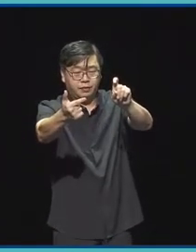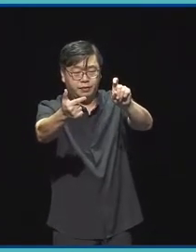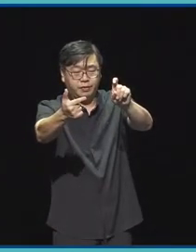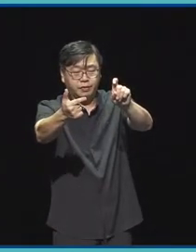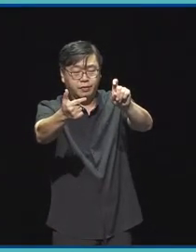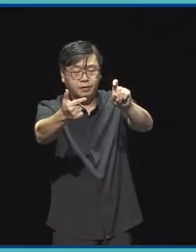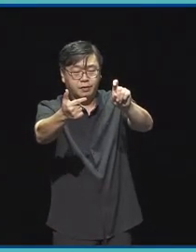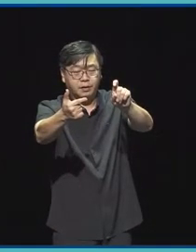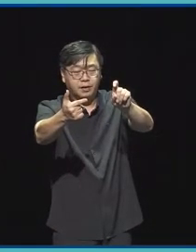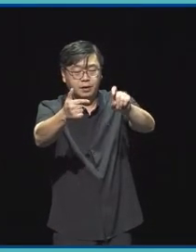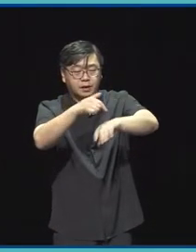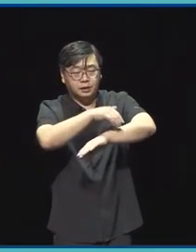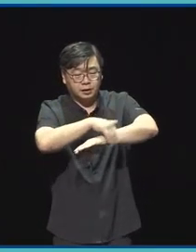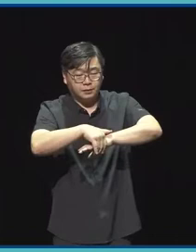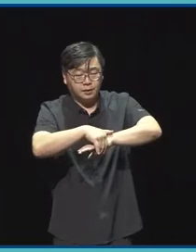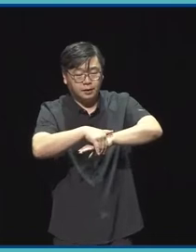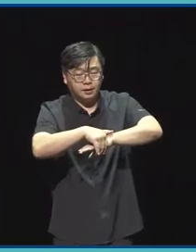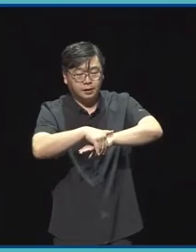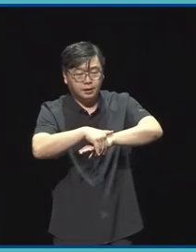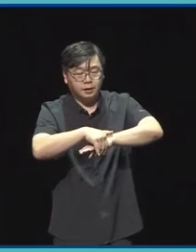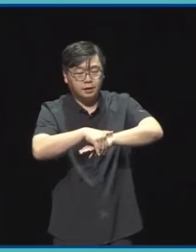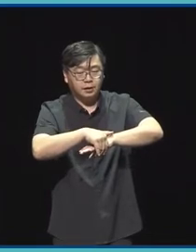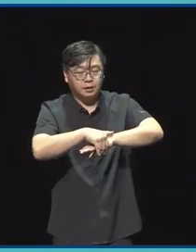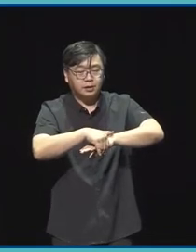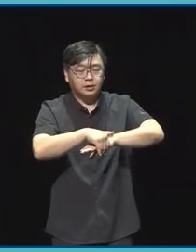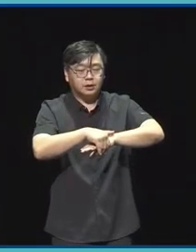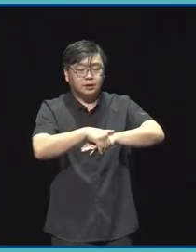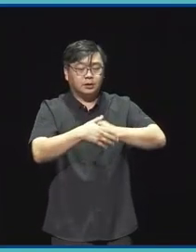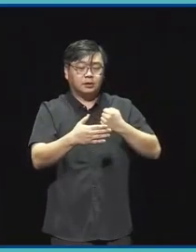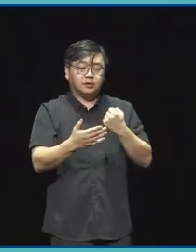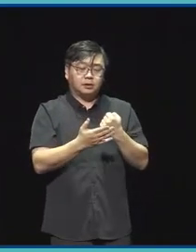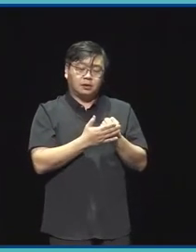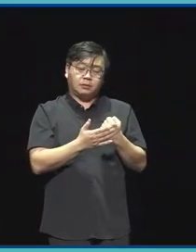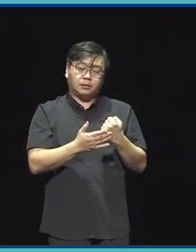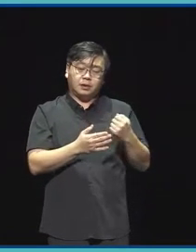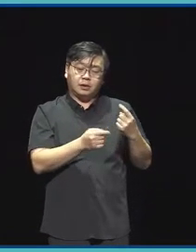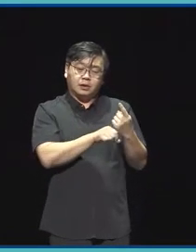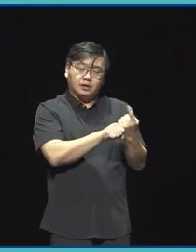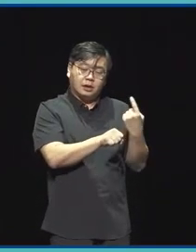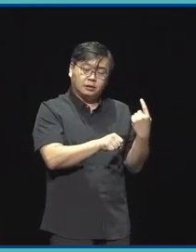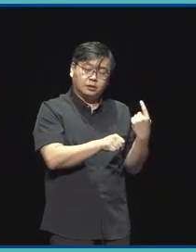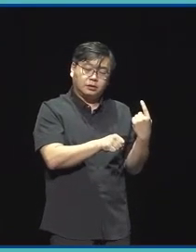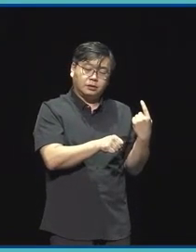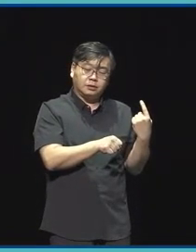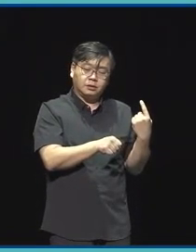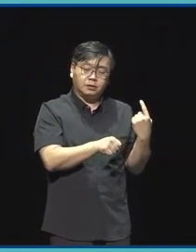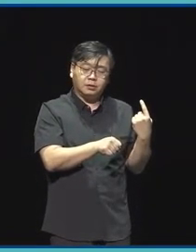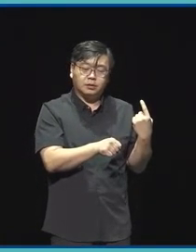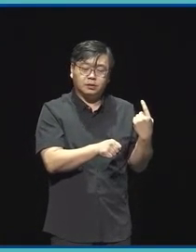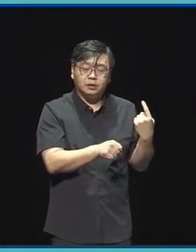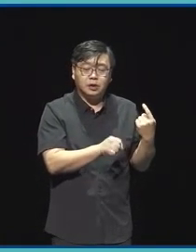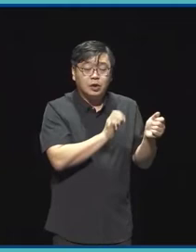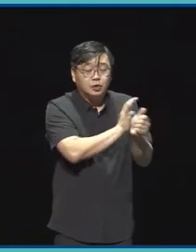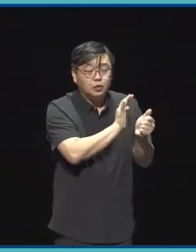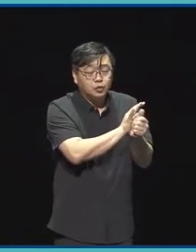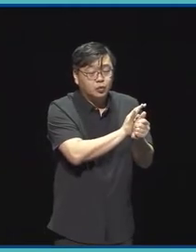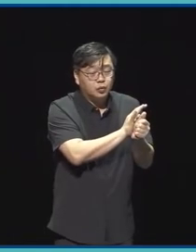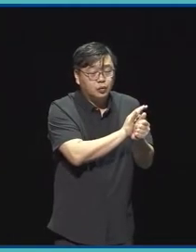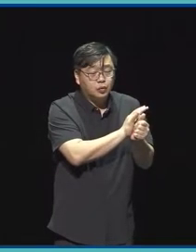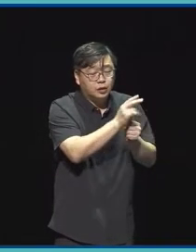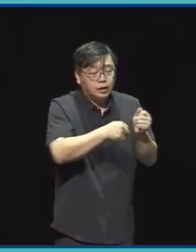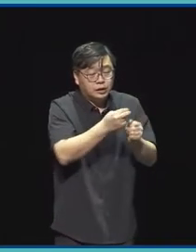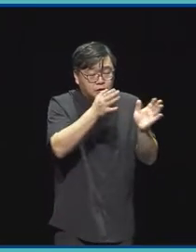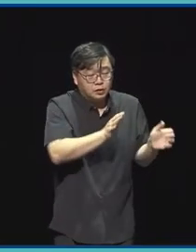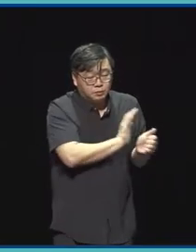22년에 유형 2에 선정되었던 작품들의 연속 지원 대상 20% 규모인 약 6건 정도가 포함되어 있습니다 이 또한 10